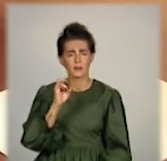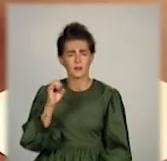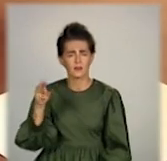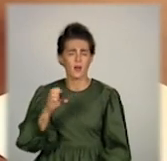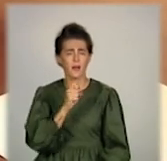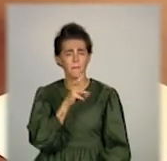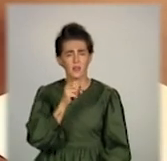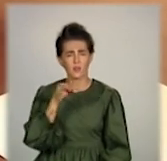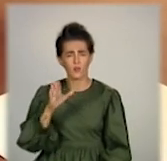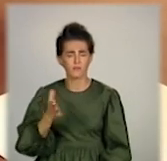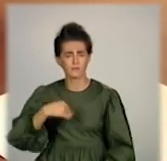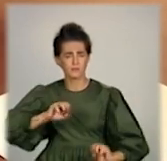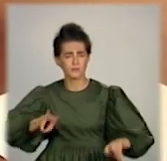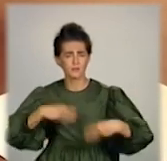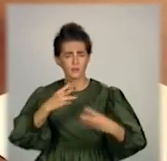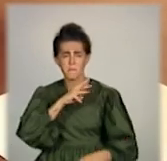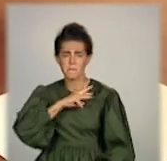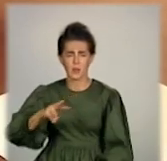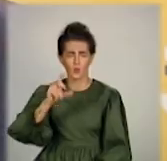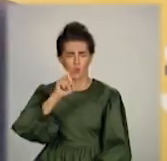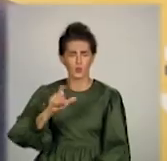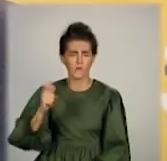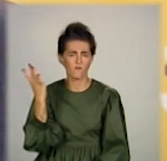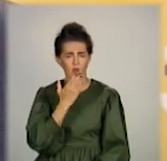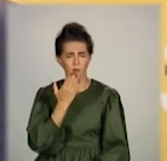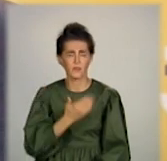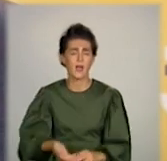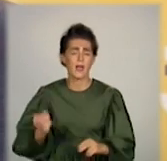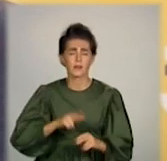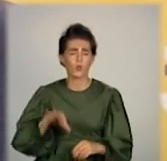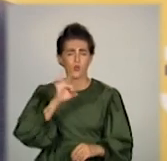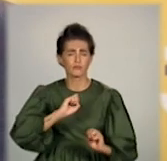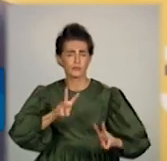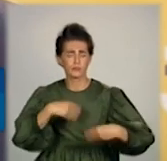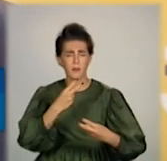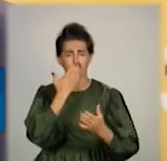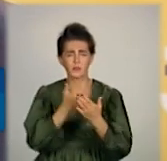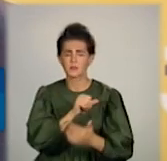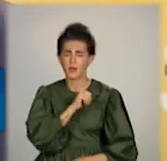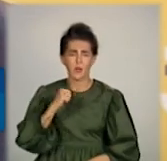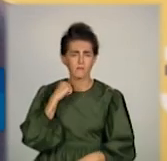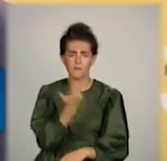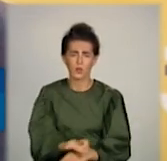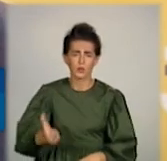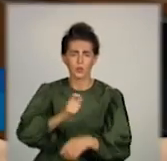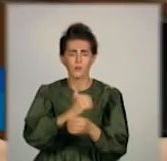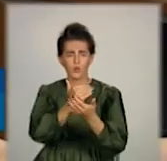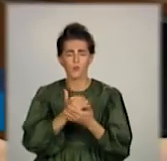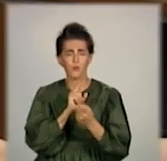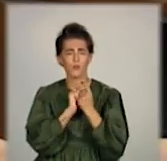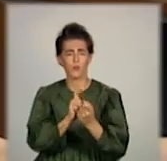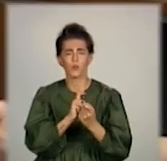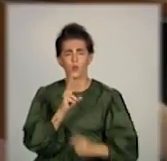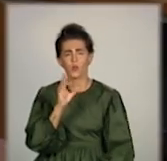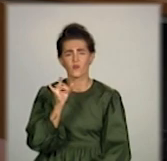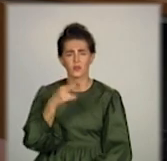Трансляції зацікавили вже мільйони глядачів. Ефір і спросив доктор, це частина масштабного проєкту фонду Ріната Ахметова «Борьба сходить в Україні».